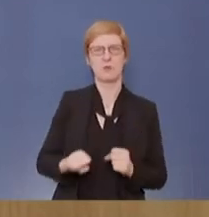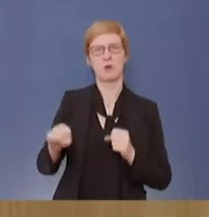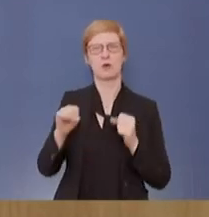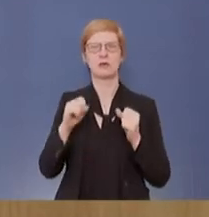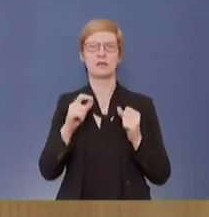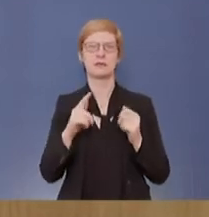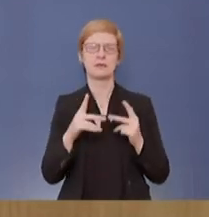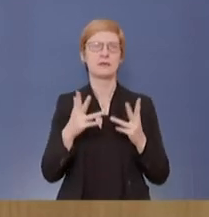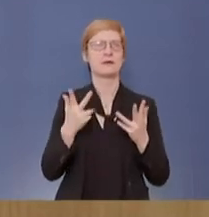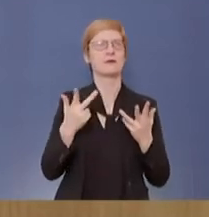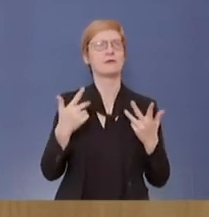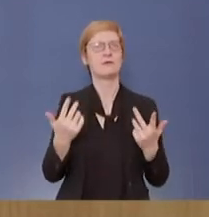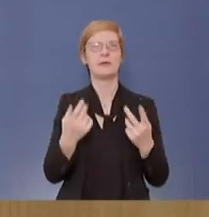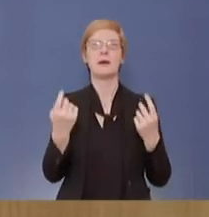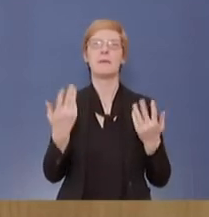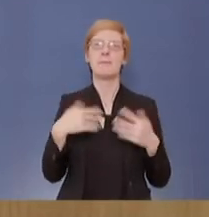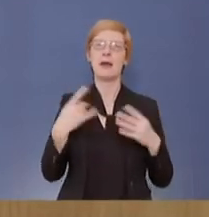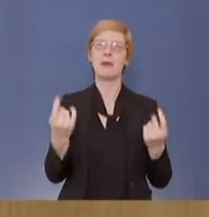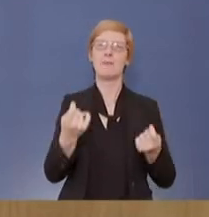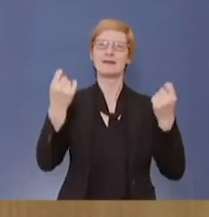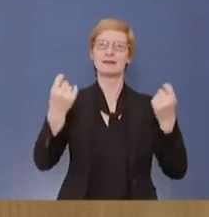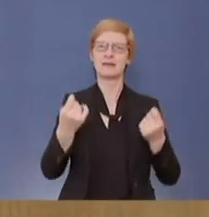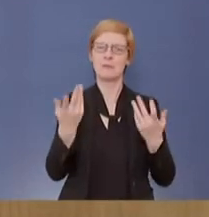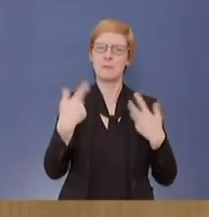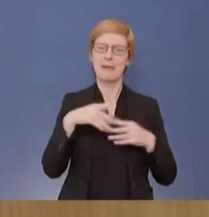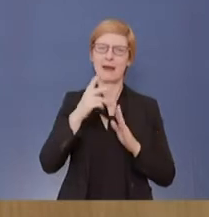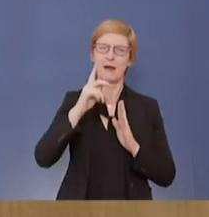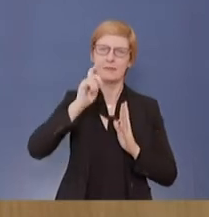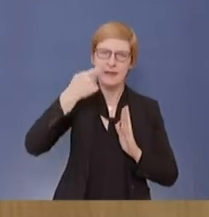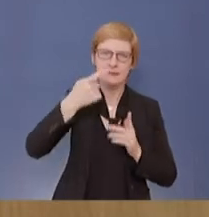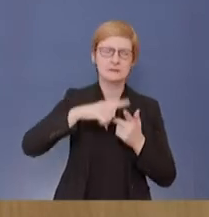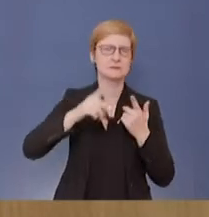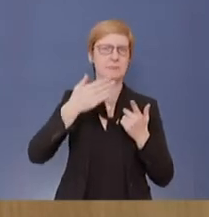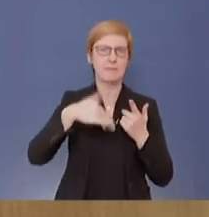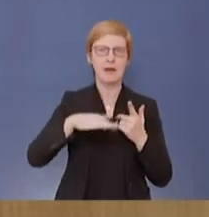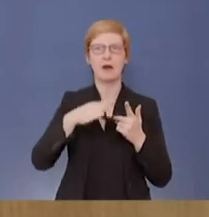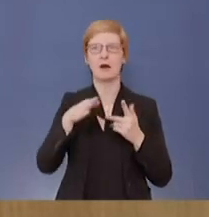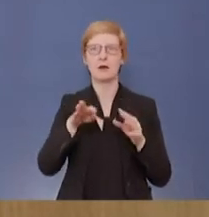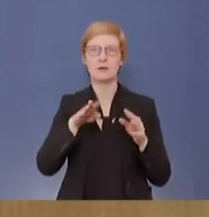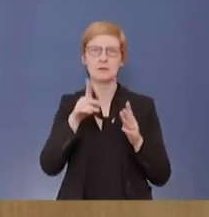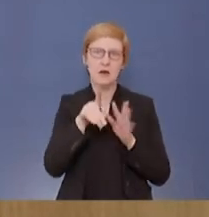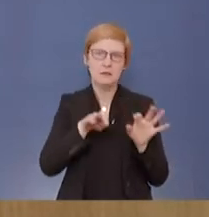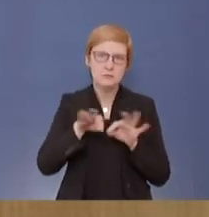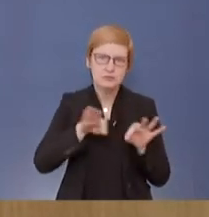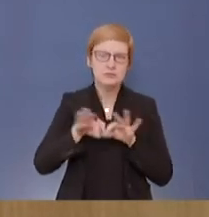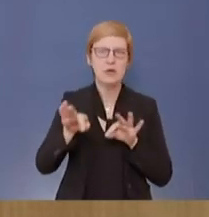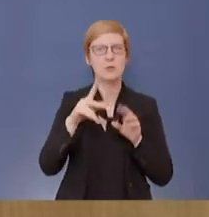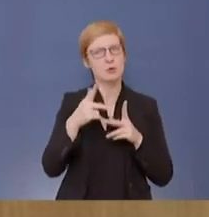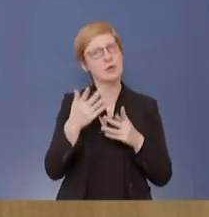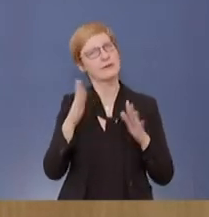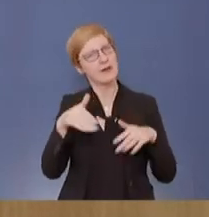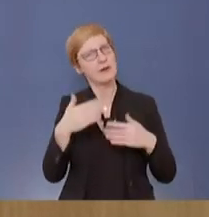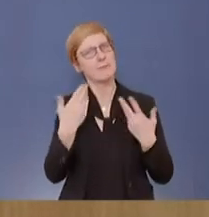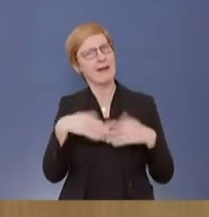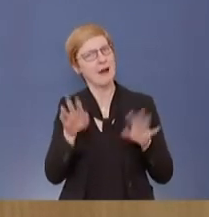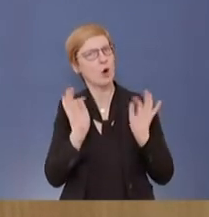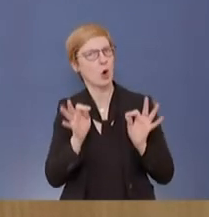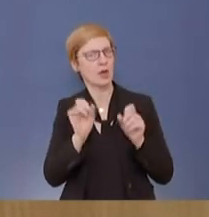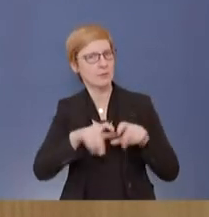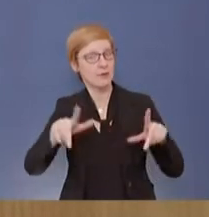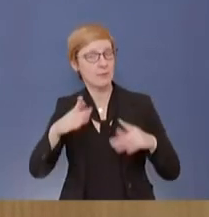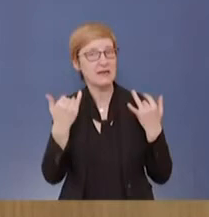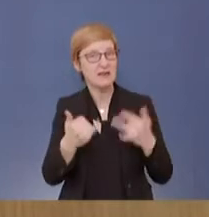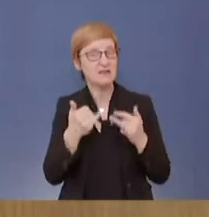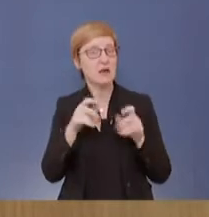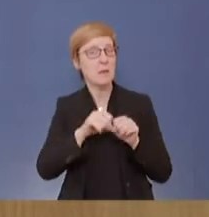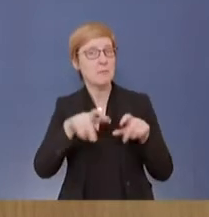mehr im Betrieb hält, damit man auch über Weihnachten ein präzises Bild bekommt in einer Pandemie. Es ist ja keine schöne Lage, wenn kein präzises Bild